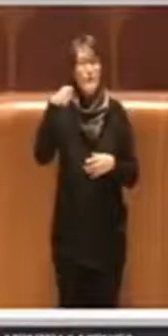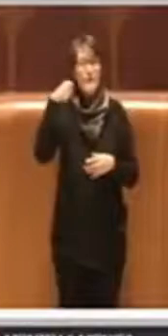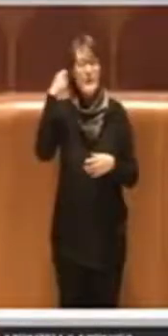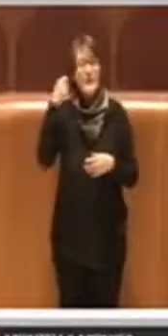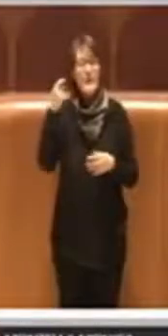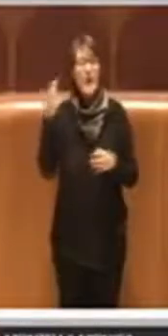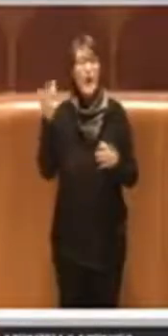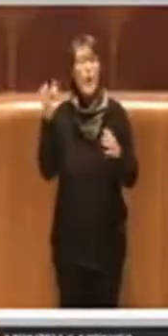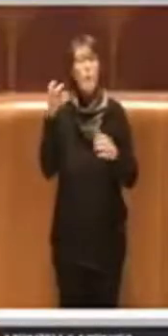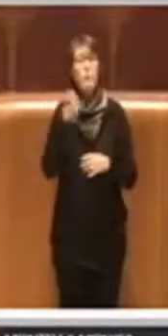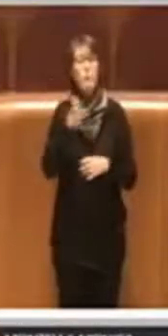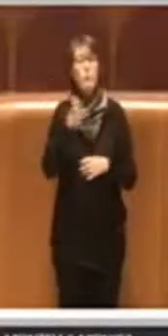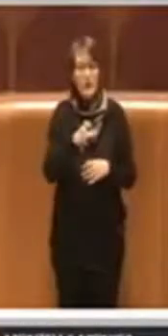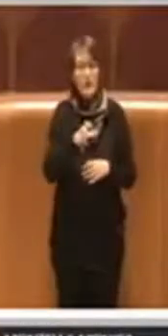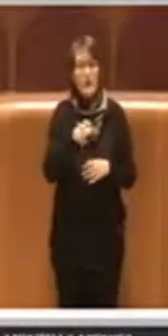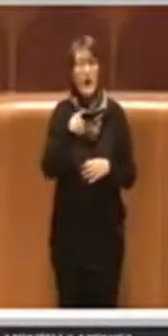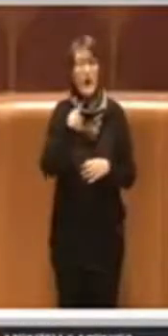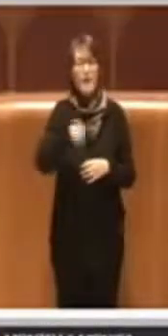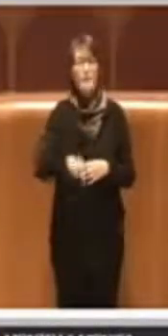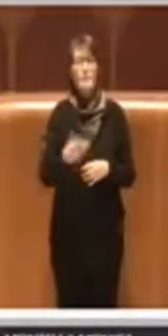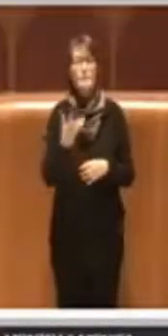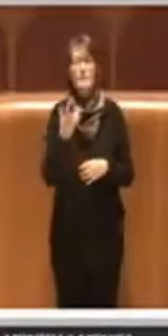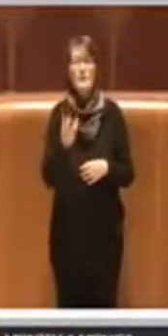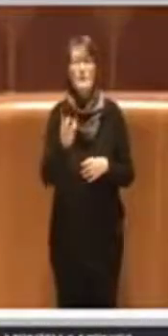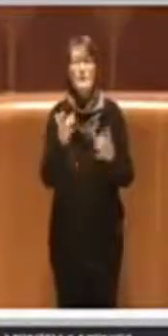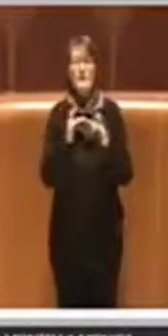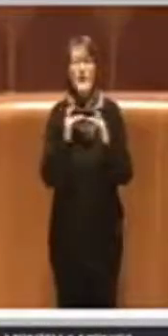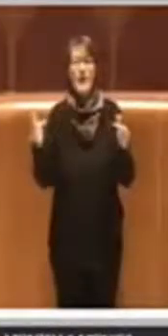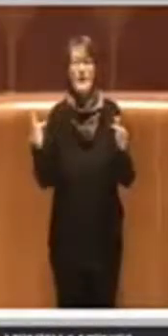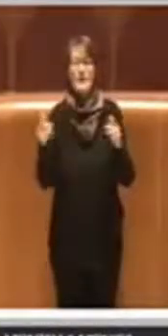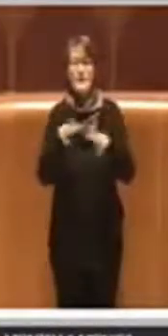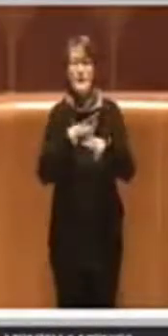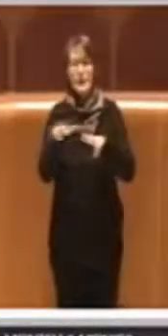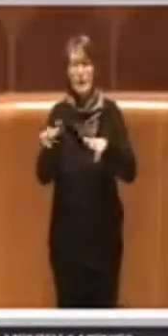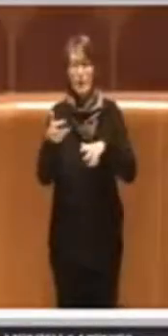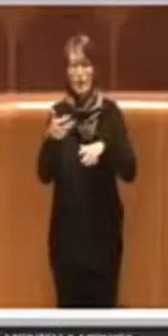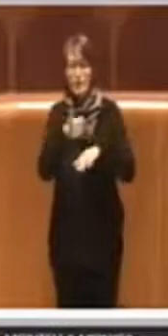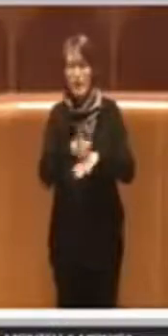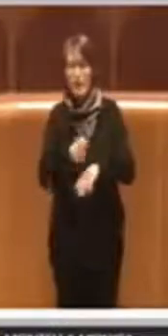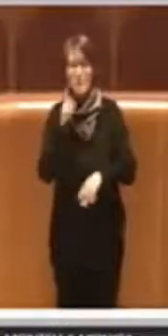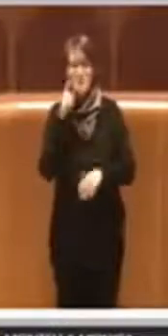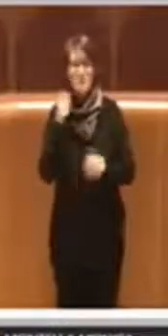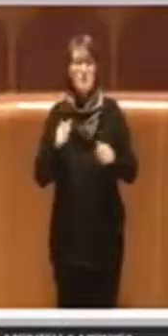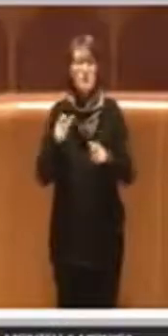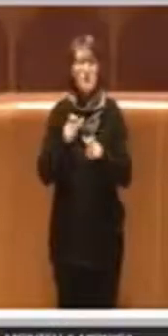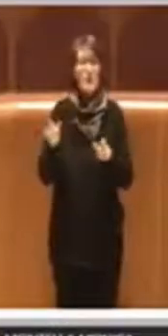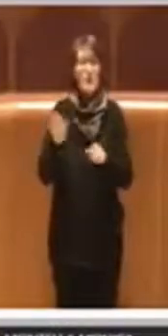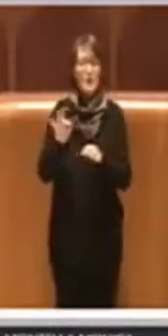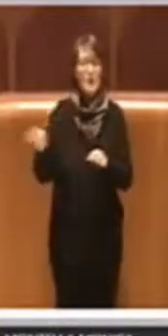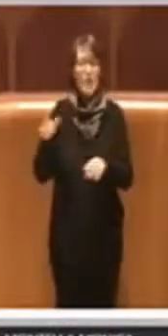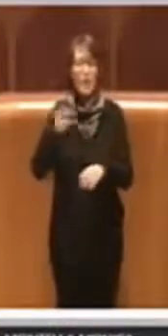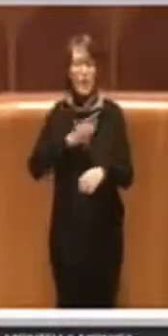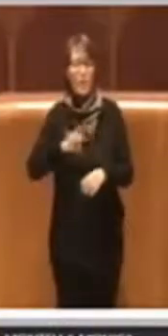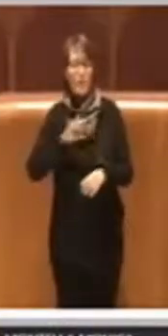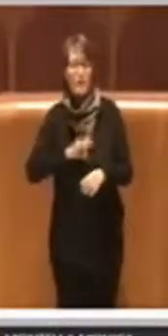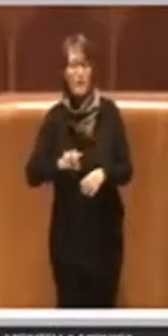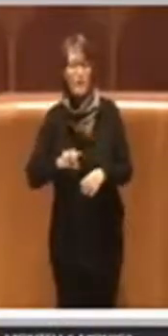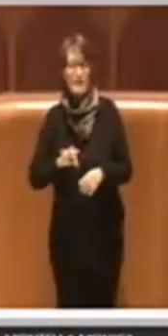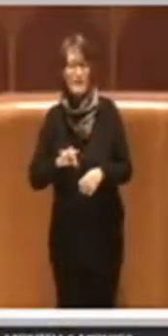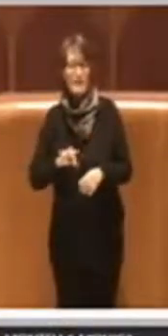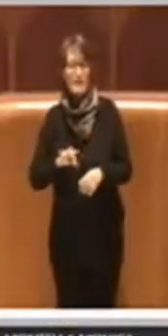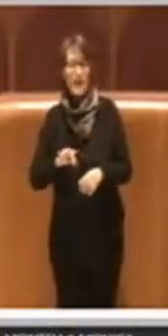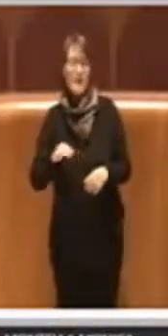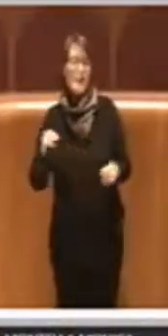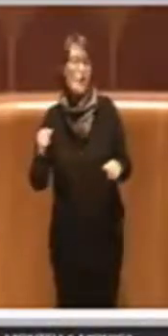in forma registrata sul sito di Roma Capitale, per cui se qualche cittadino interessato non era nelle